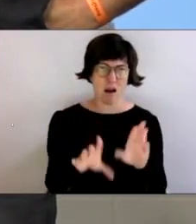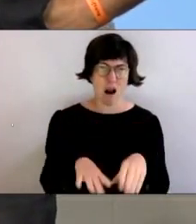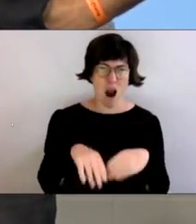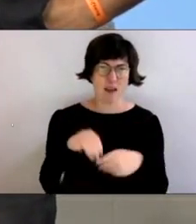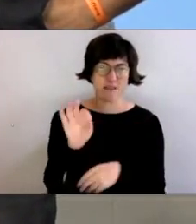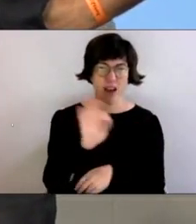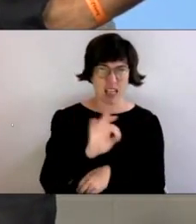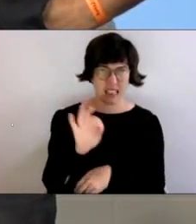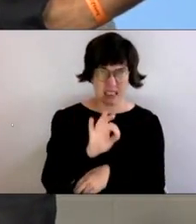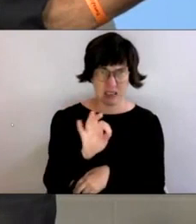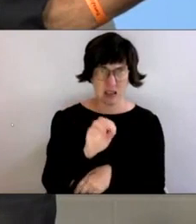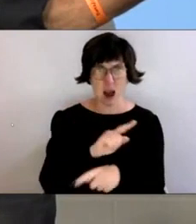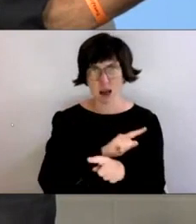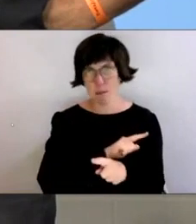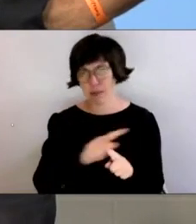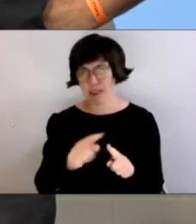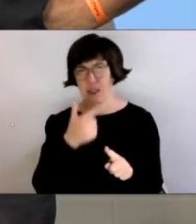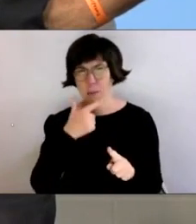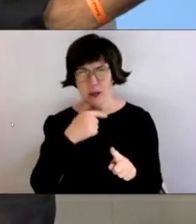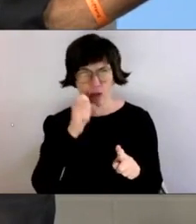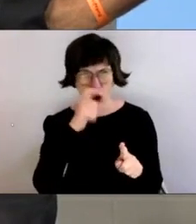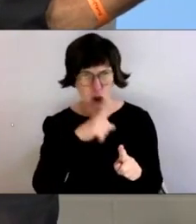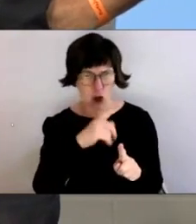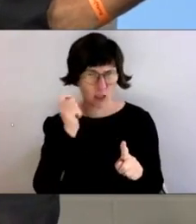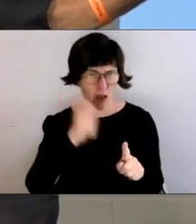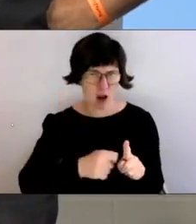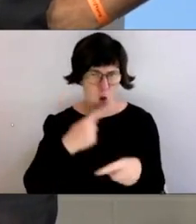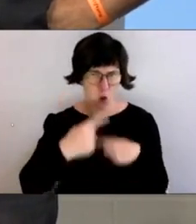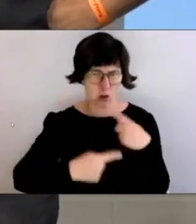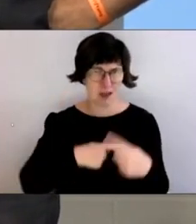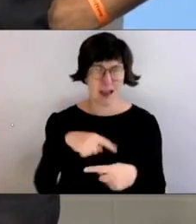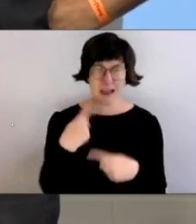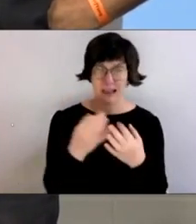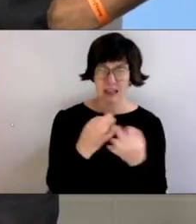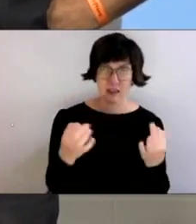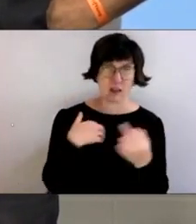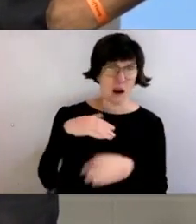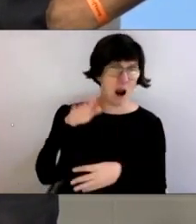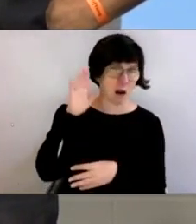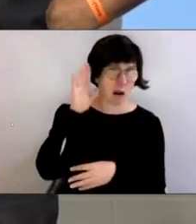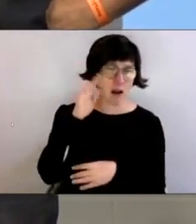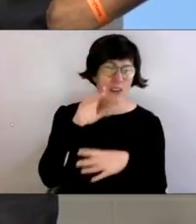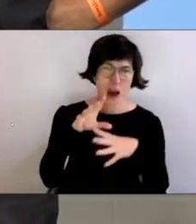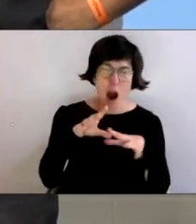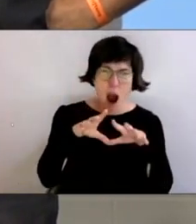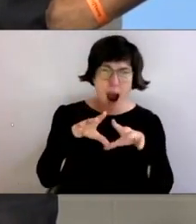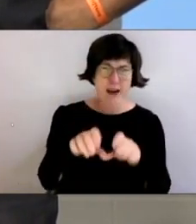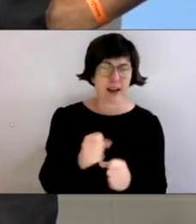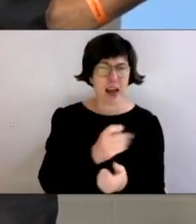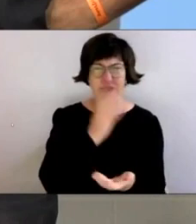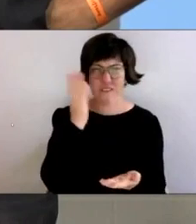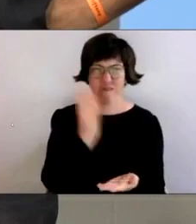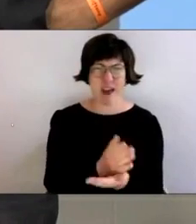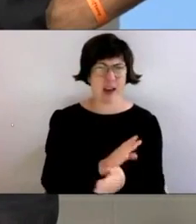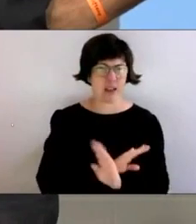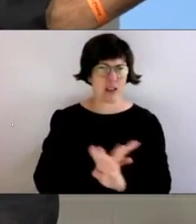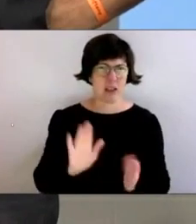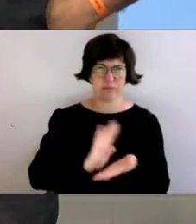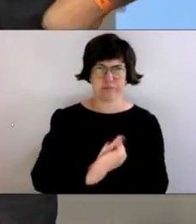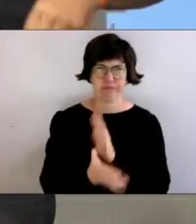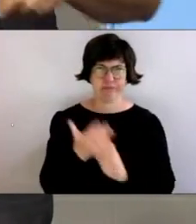einem Dienstag und dauerte bis Mittwoch, Donnerstag an. Am nächsten Tag hörten wir, dass die Angreifer fertig waren mit den Mosambikanern,